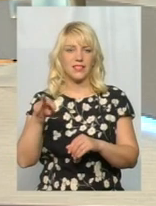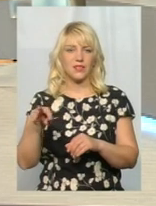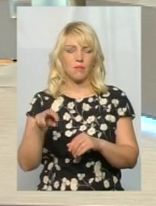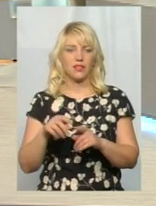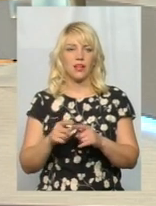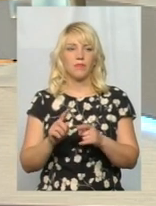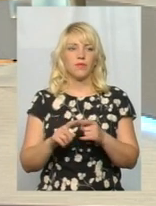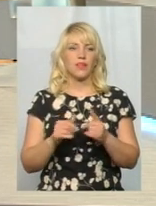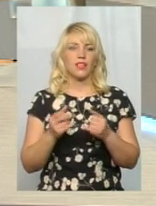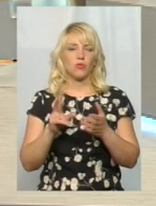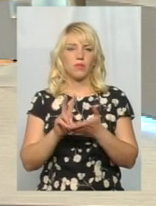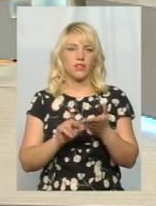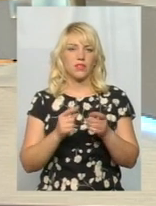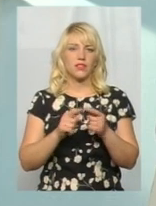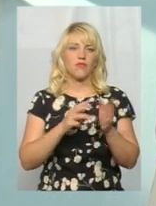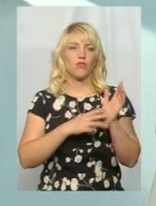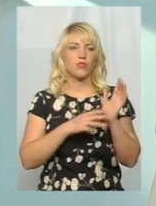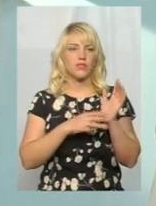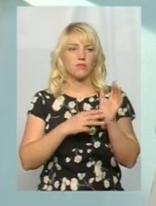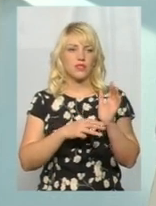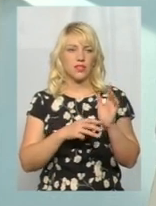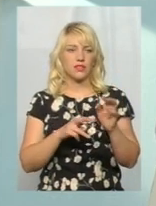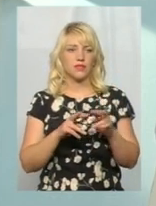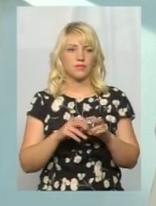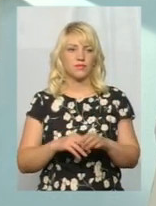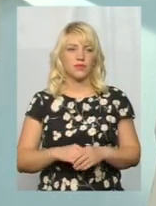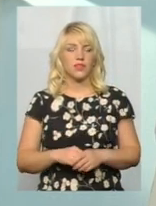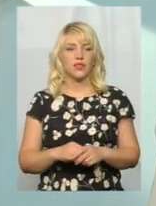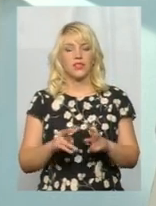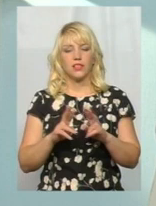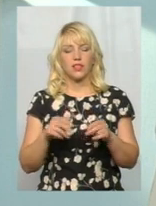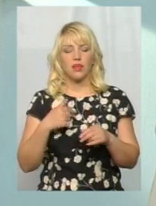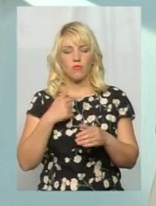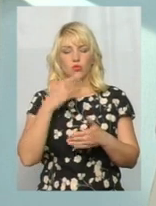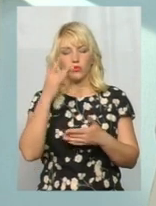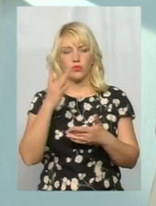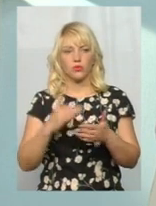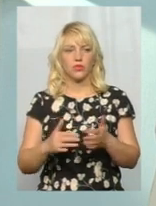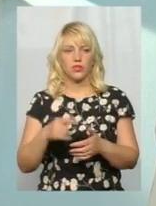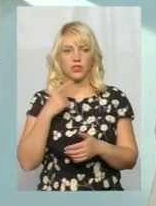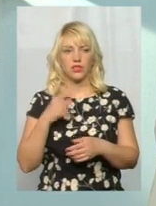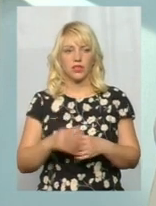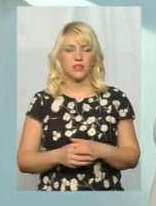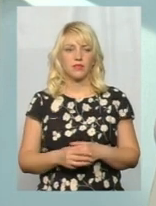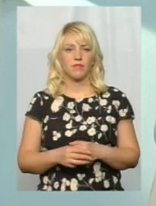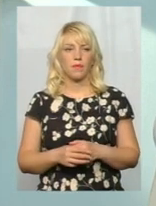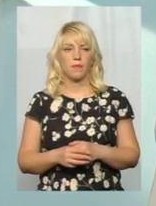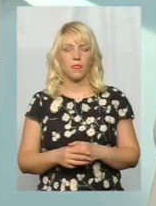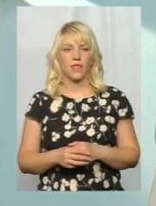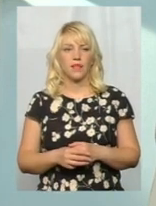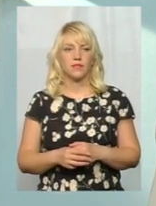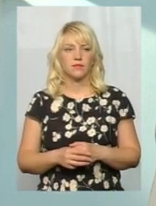встановлюється, як правило, 80 мг на дециметр кубічних. І так я можу пройти з поряду показників. Для них